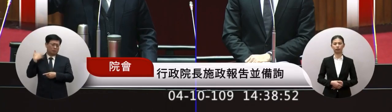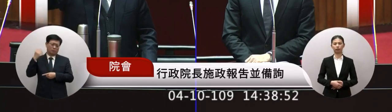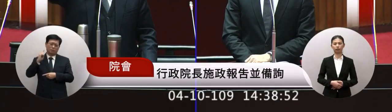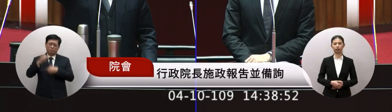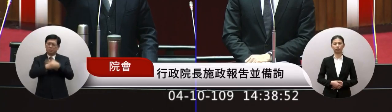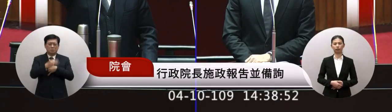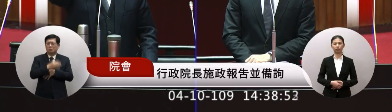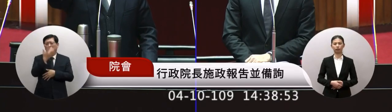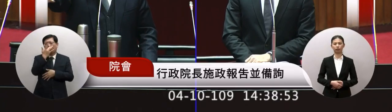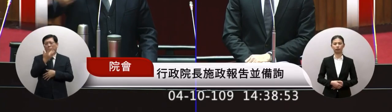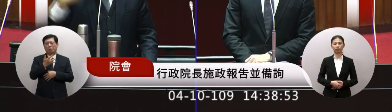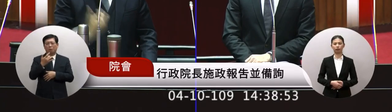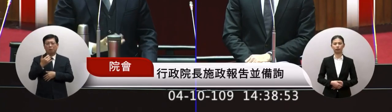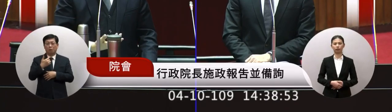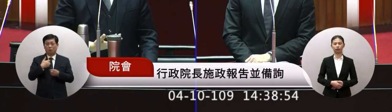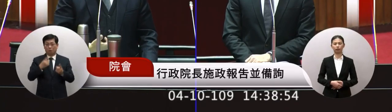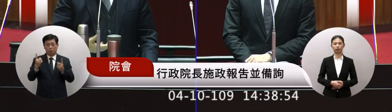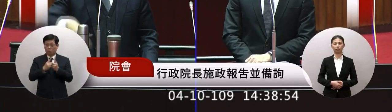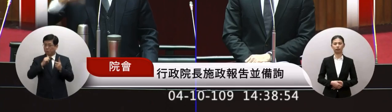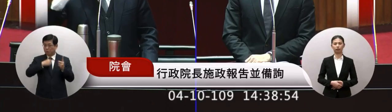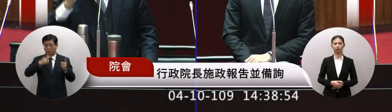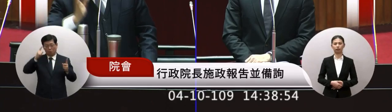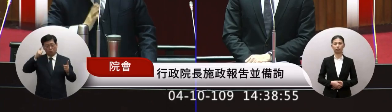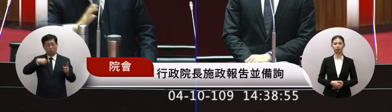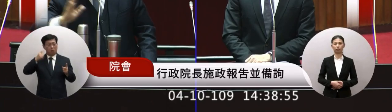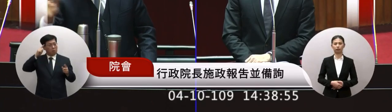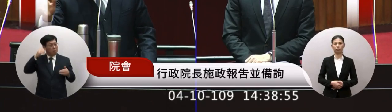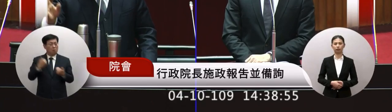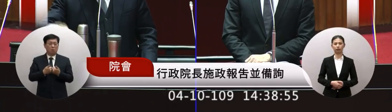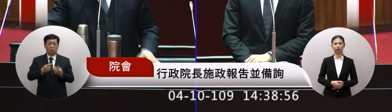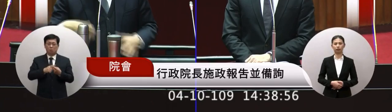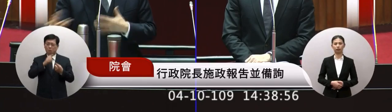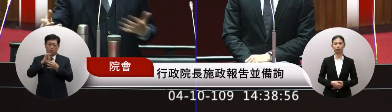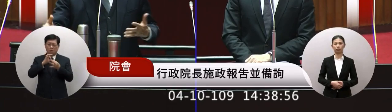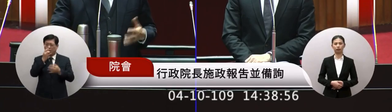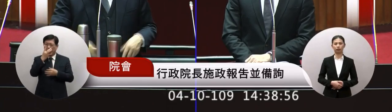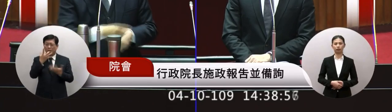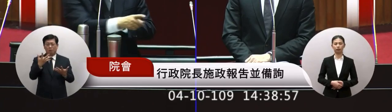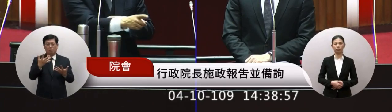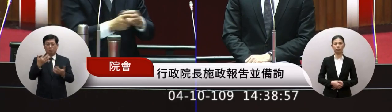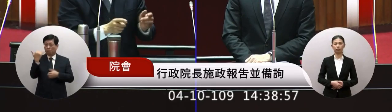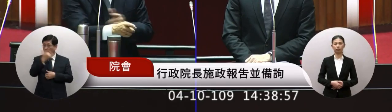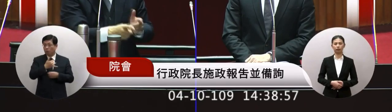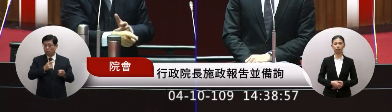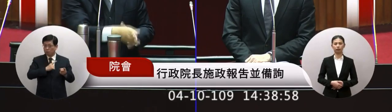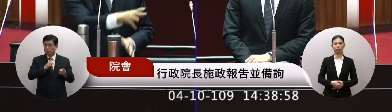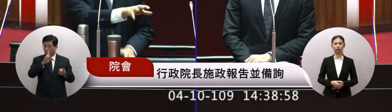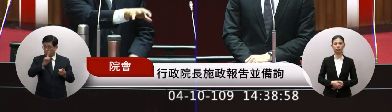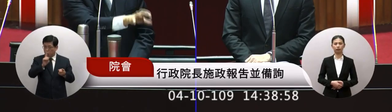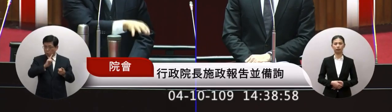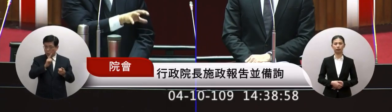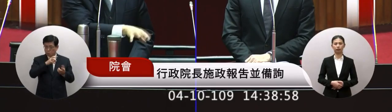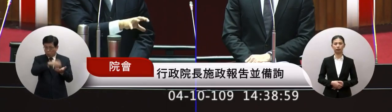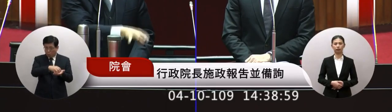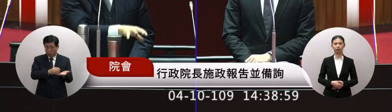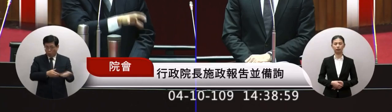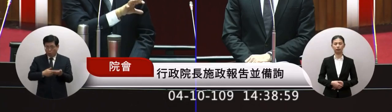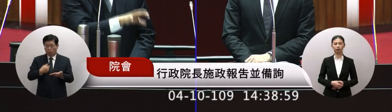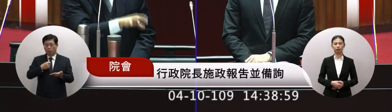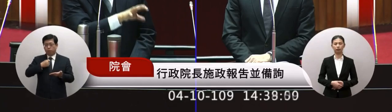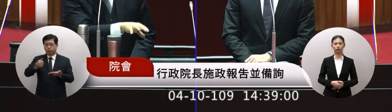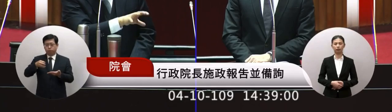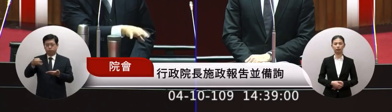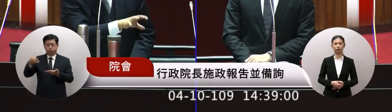什麼情形都沒有人同台灣看不到不過他一個什麼要來領